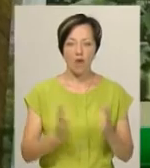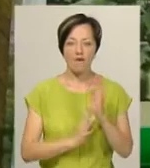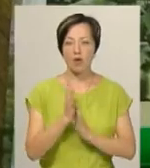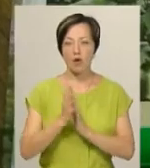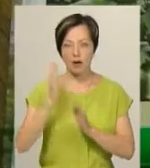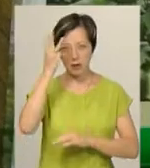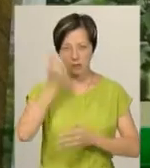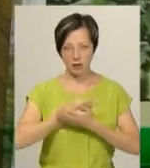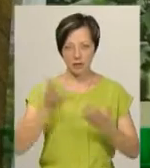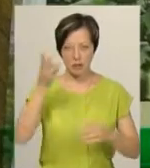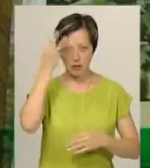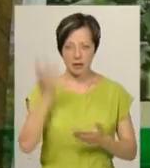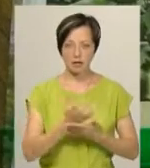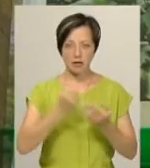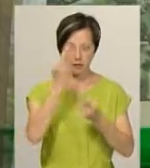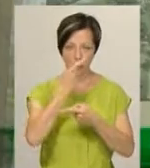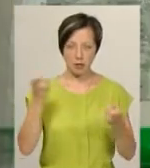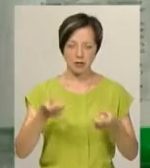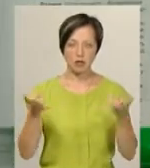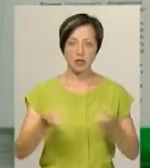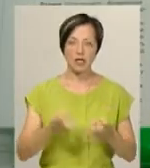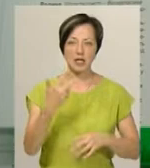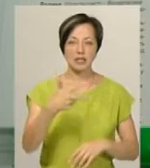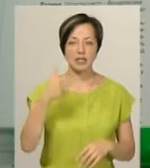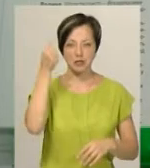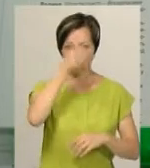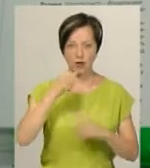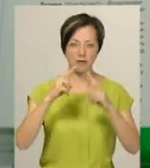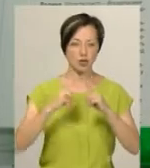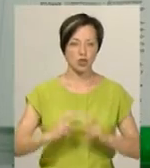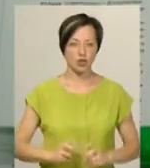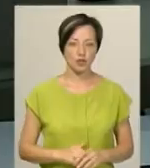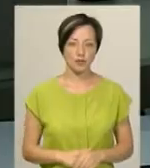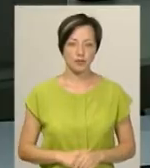обласному центрі. На збір інформації авторам знадобилося 30 років досліджень.